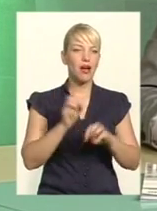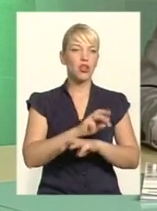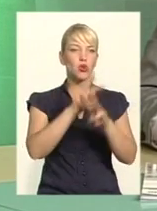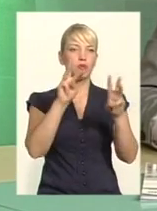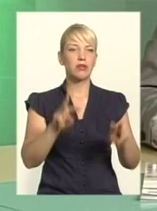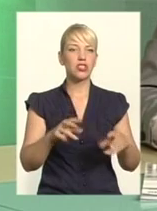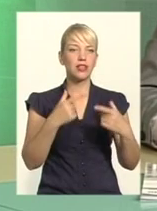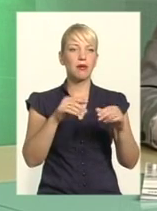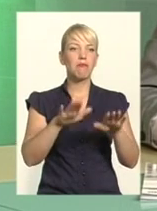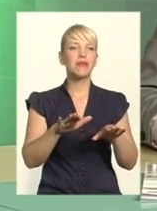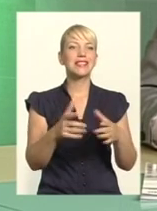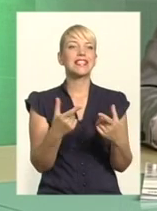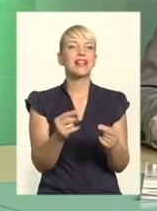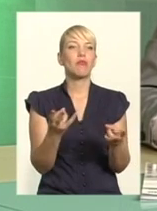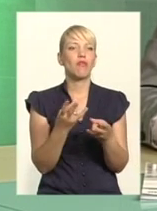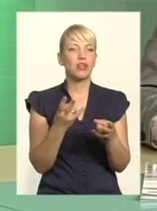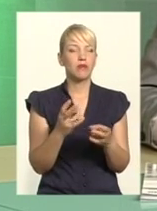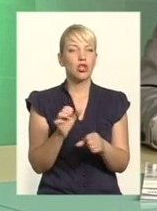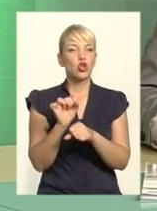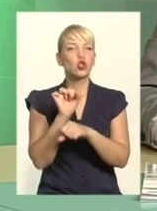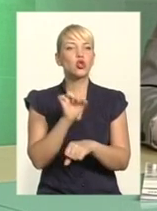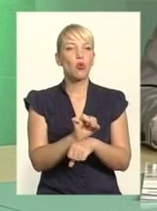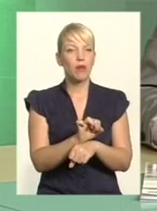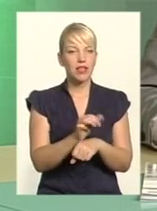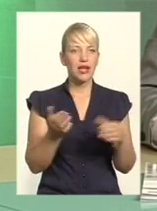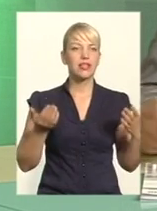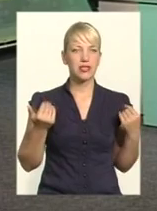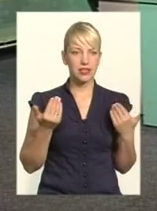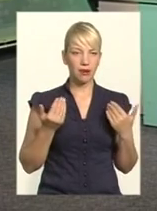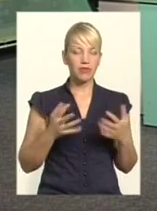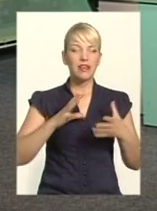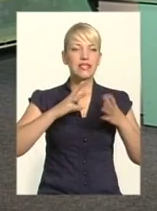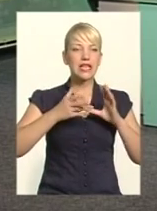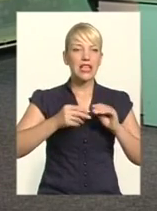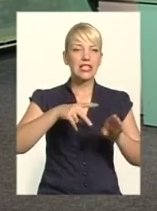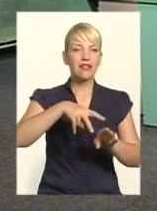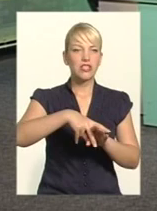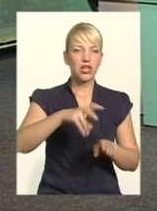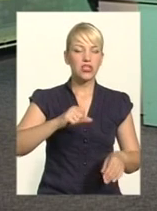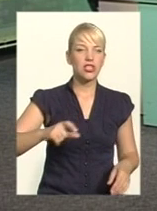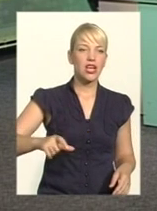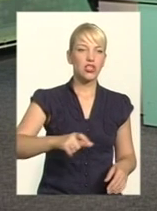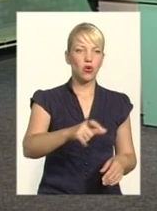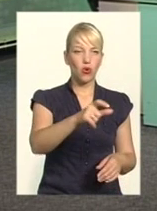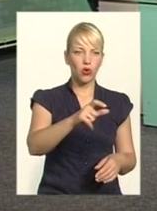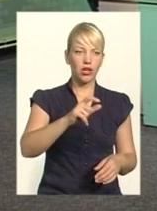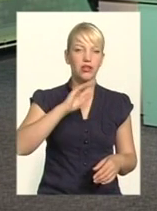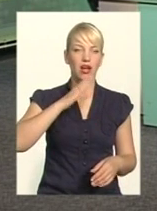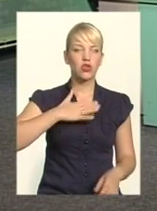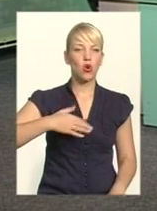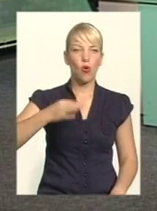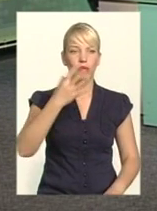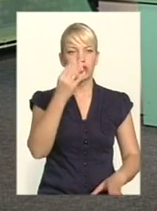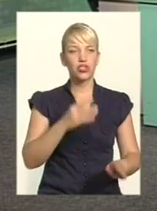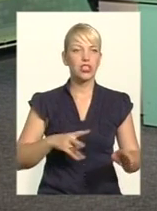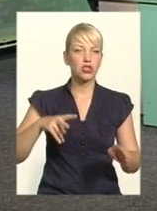зупинятися. Не на дорозі ж вони мали би зупинятися. І взагалі навантаження на шляхи області значно зросло. Чи враховується нині